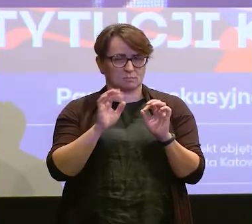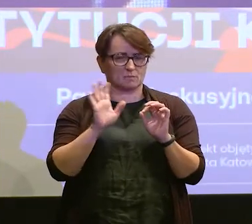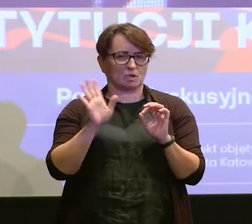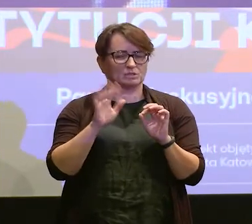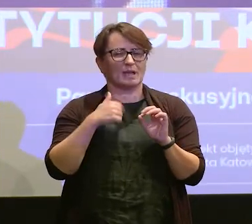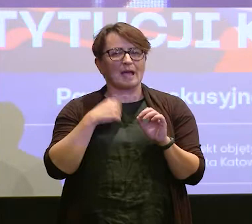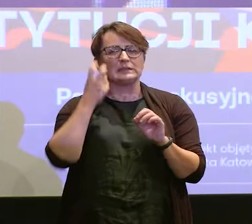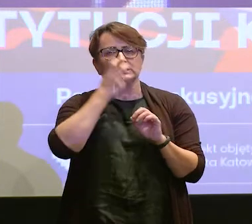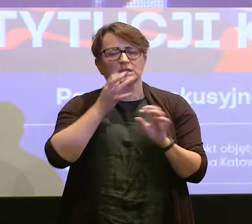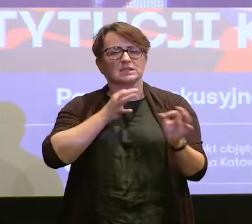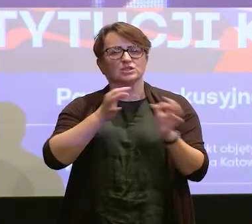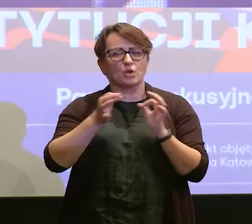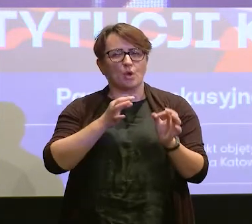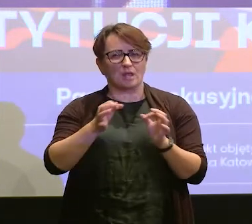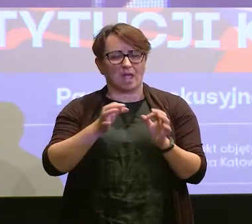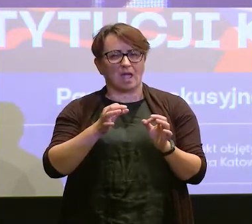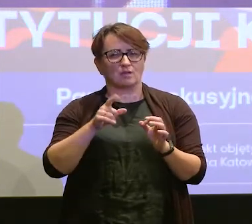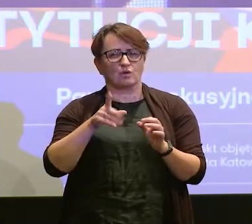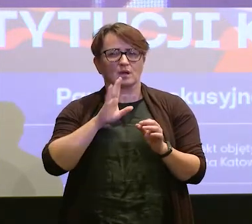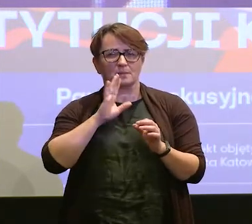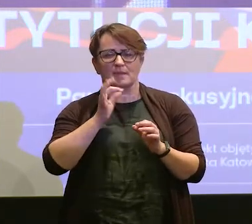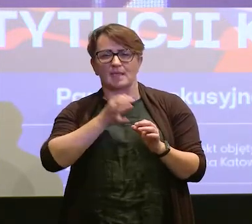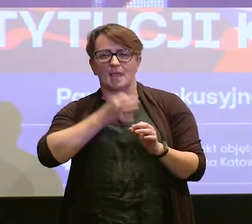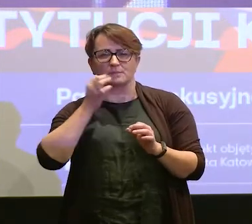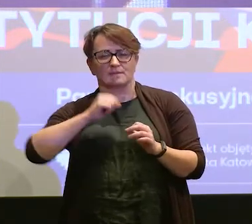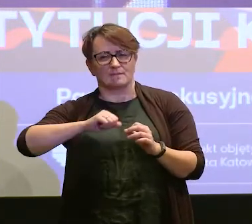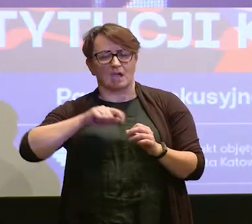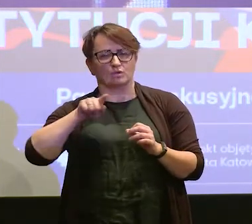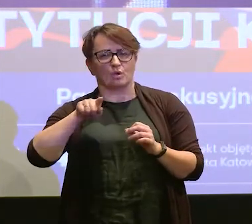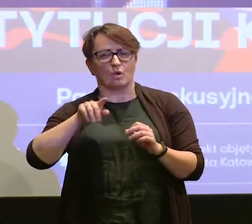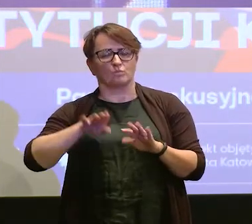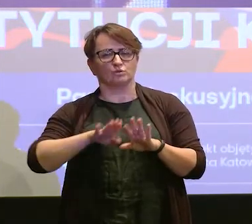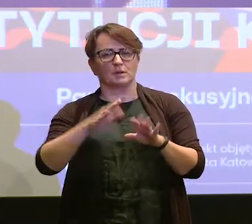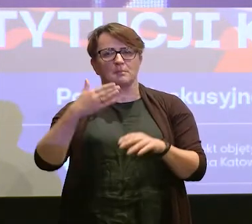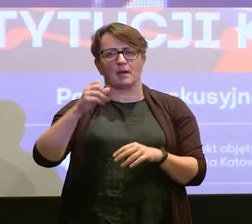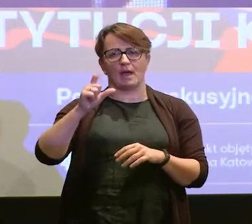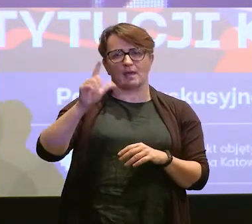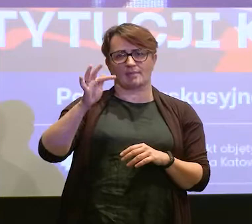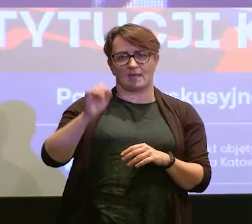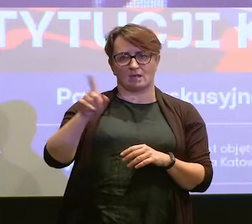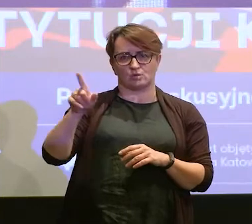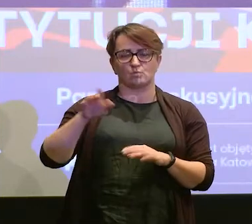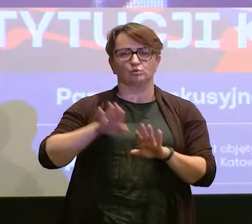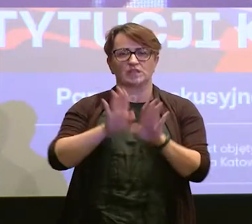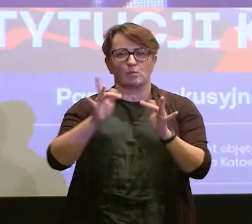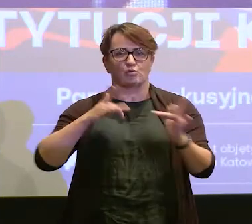interesuję się historią, to chyba było dla mnie najfajniejsze muzeum na Malcie. Muzeum tortur.